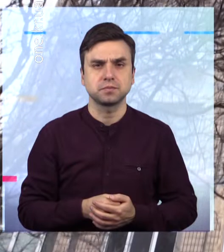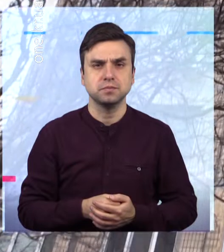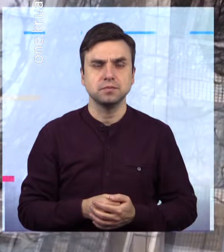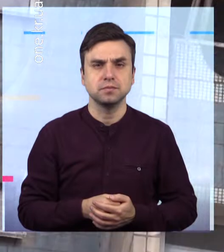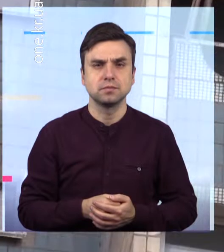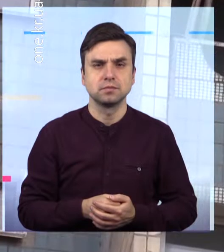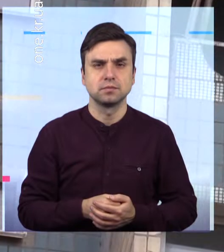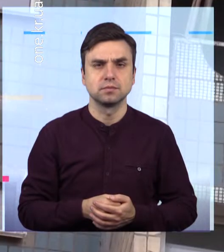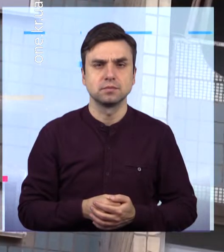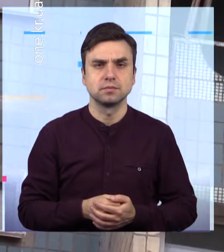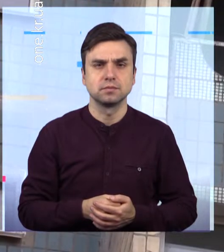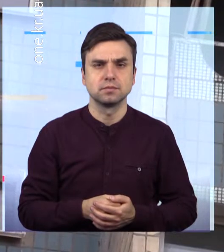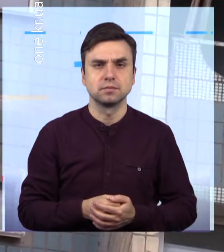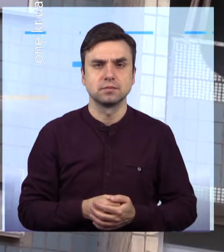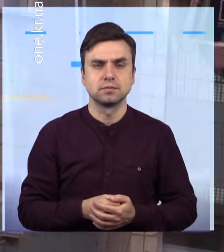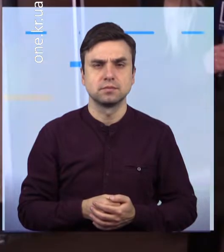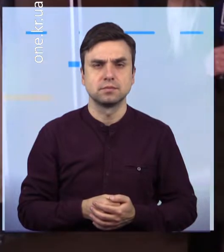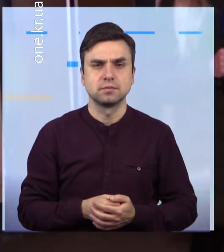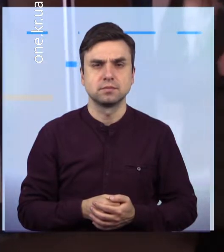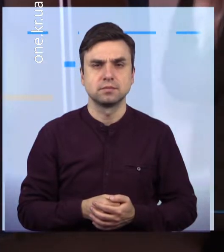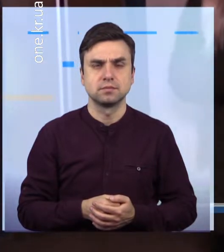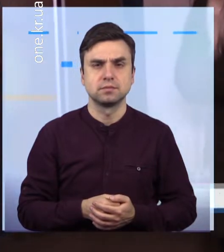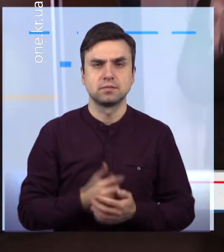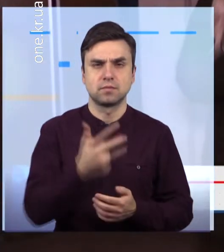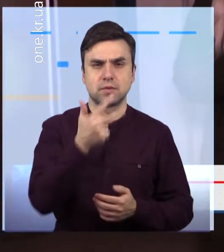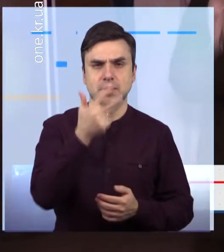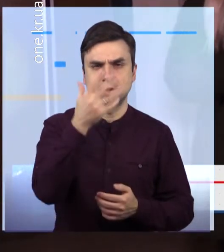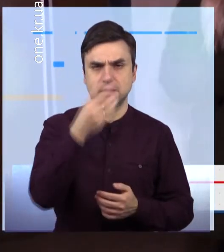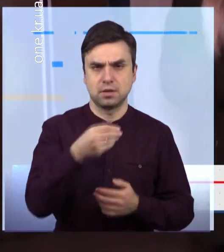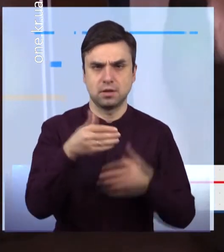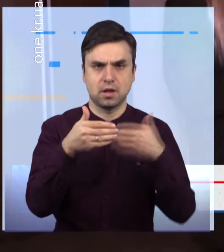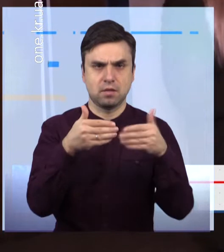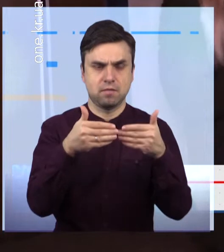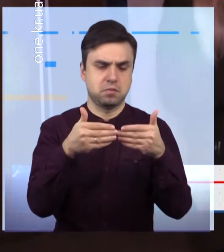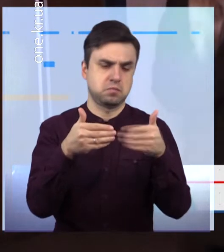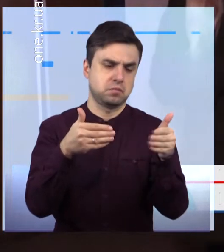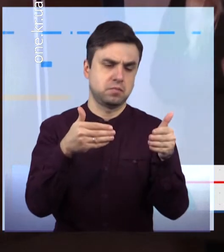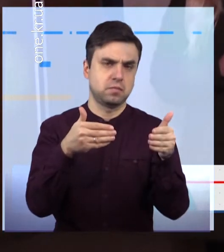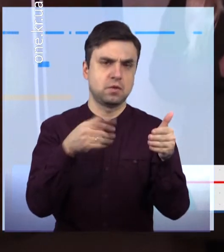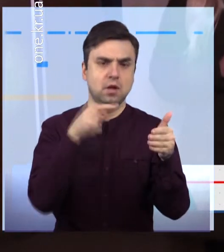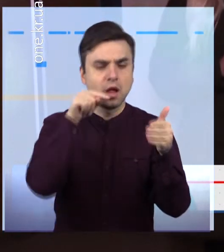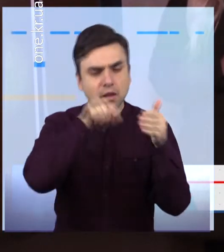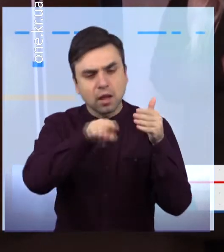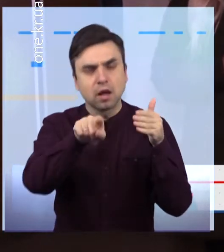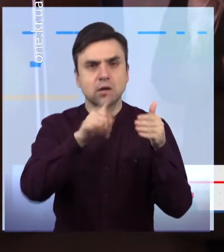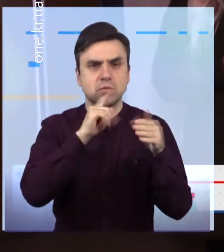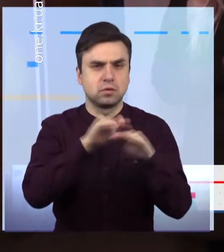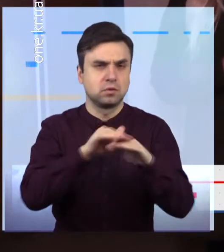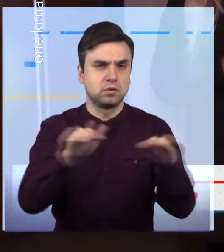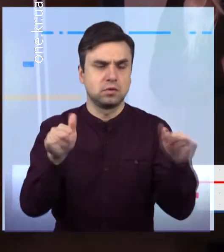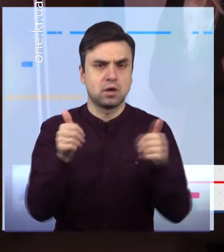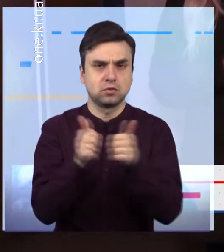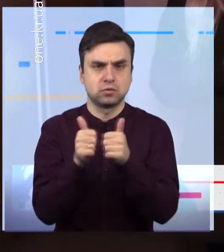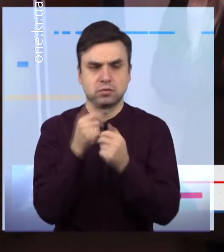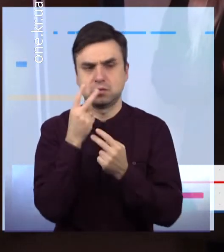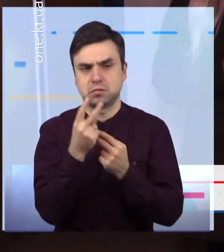Три дні відчинені двері та тиша за стіною, саме це занепоколись сусіда, що мешкає поруч ось із цією квартирою Однак те, що він побачив, коли